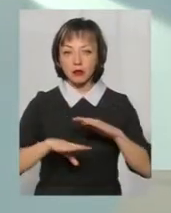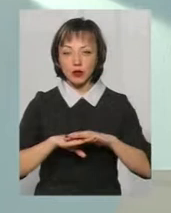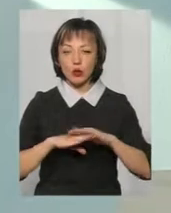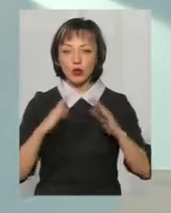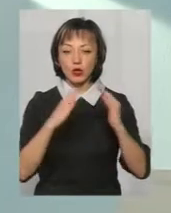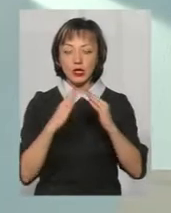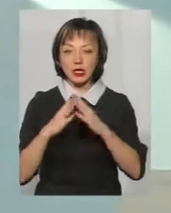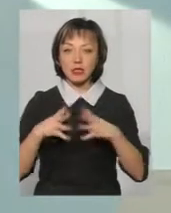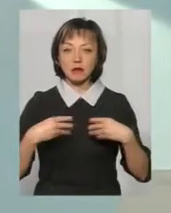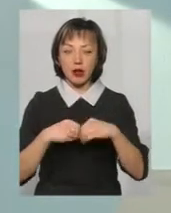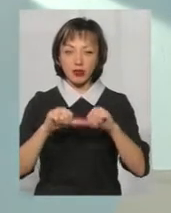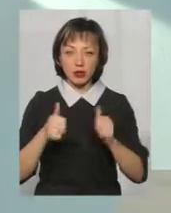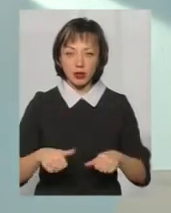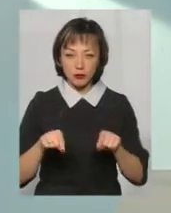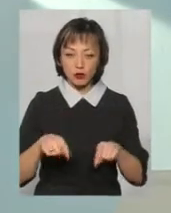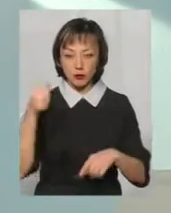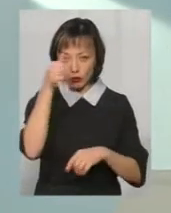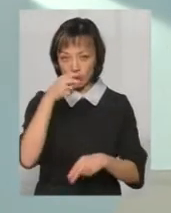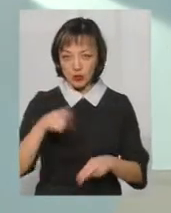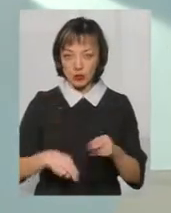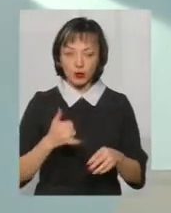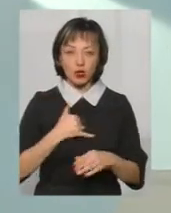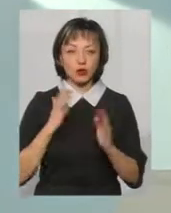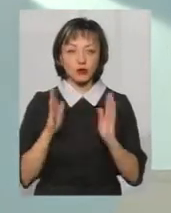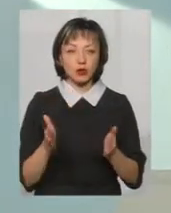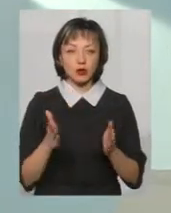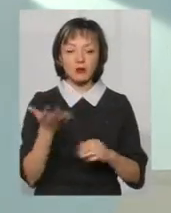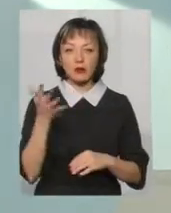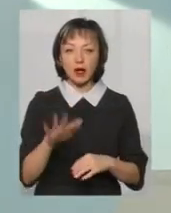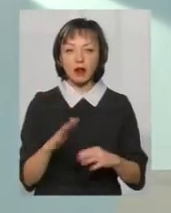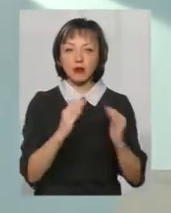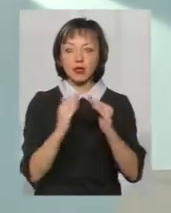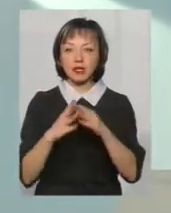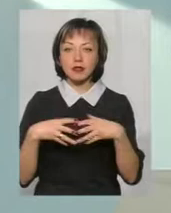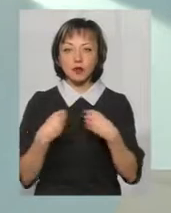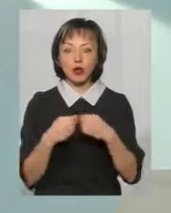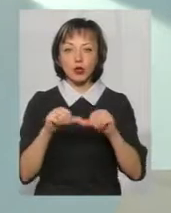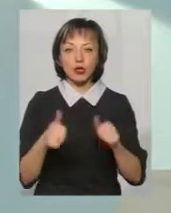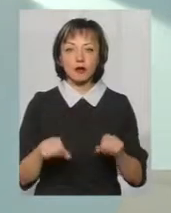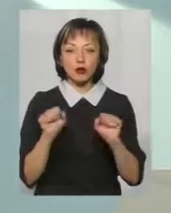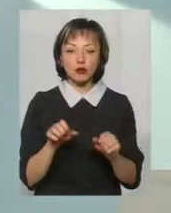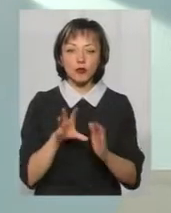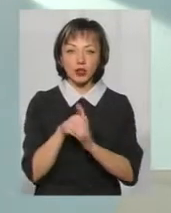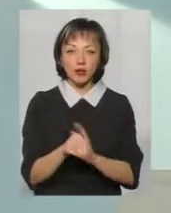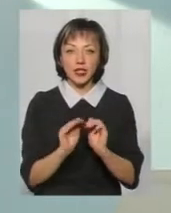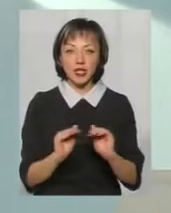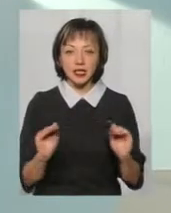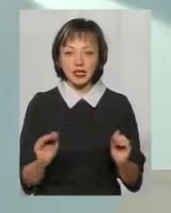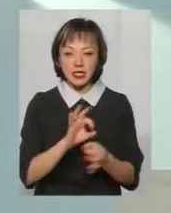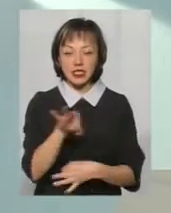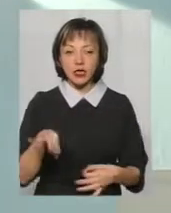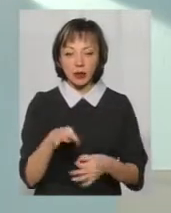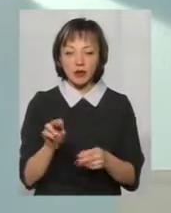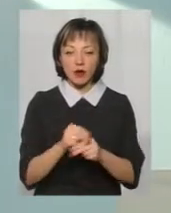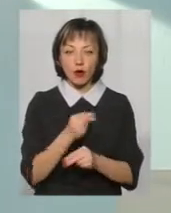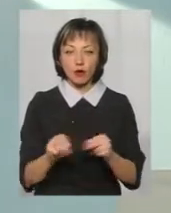сімейного типу. Тобто в цьому році до кінця цього року в нас буде 5 будинків сімейного типу, в які можуть бути влаштовані діти-сироти,